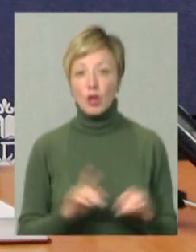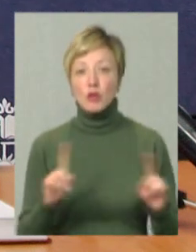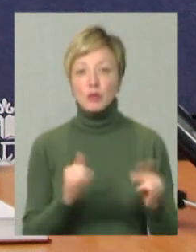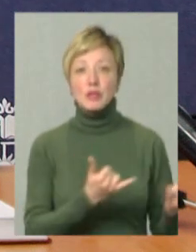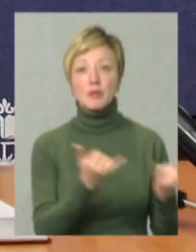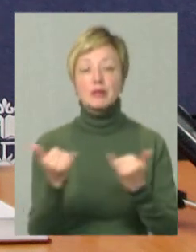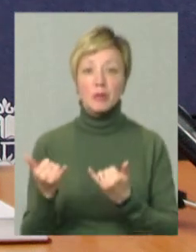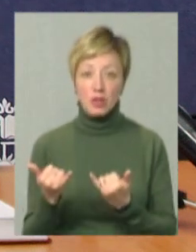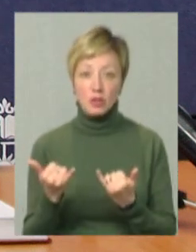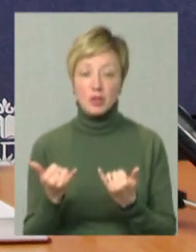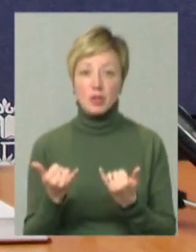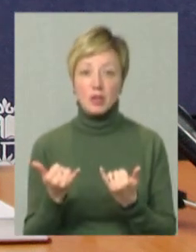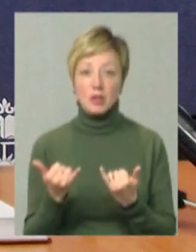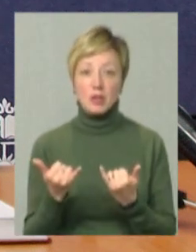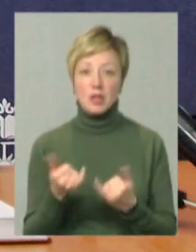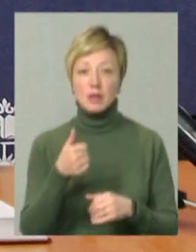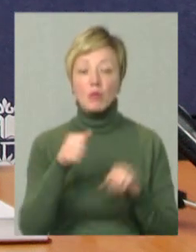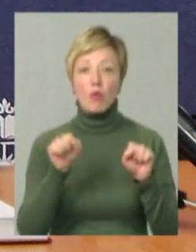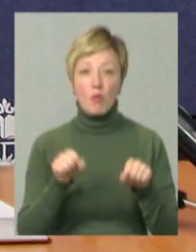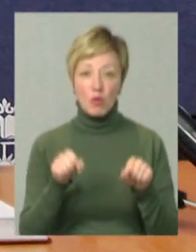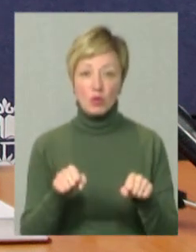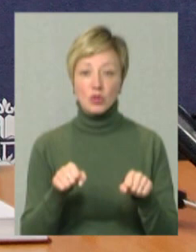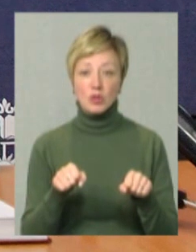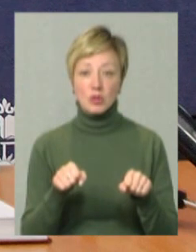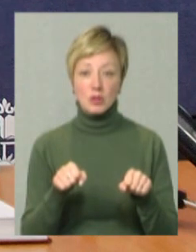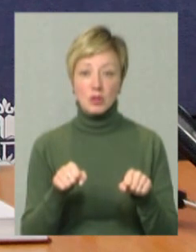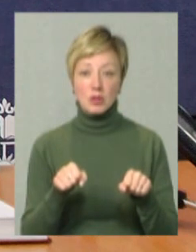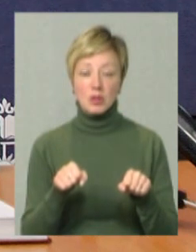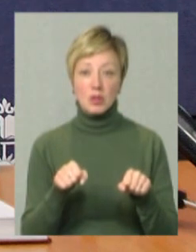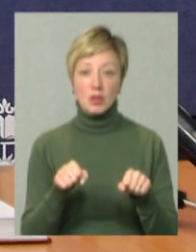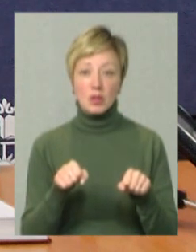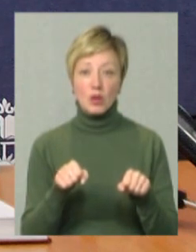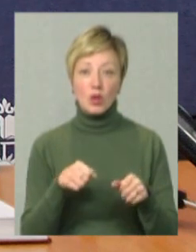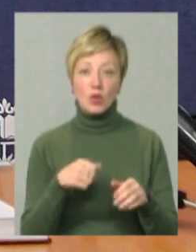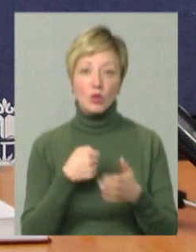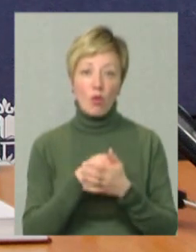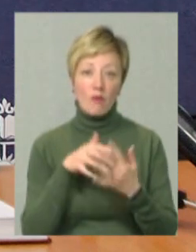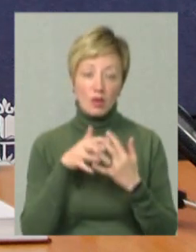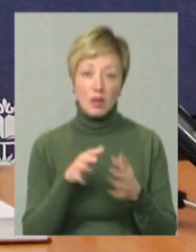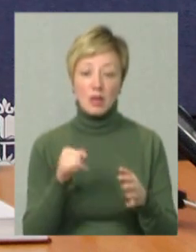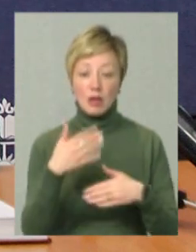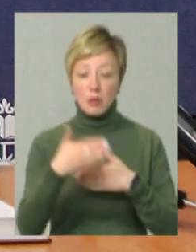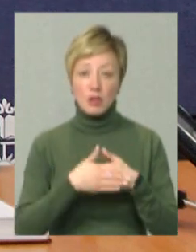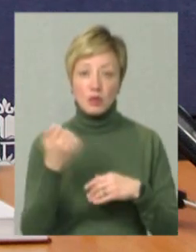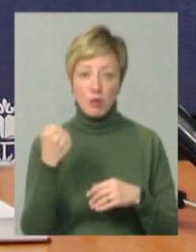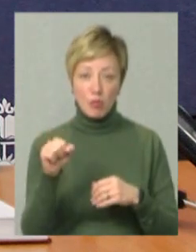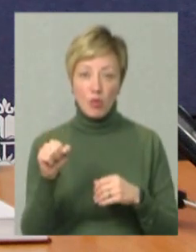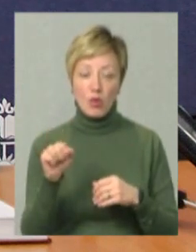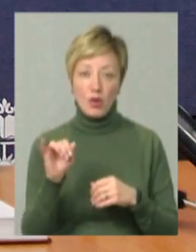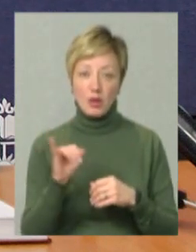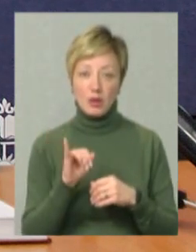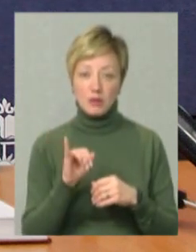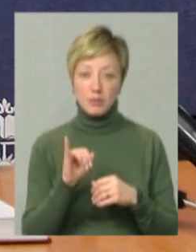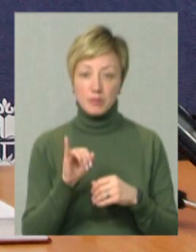щоб забезпечити і спроможність доведення бойових дій, і наближення перемоги,